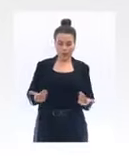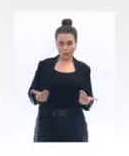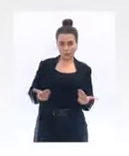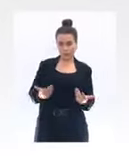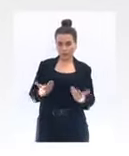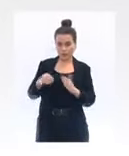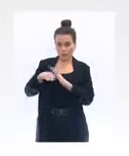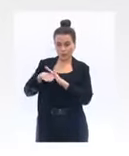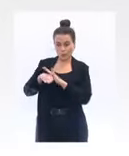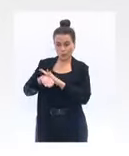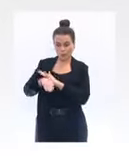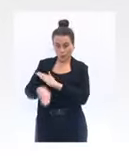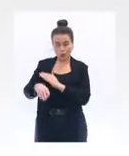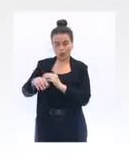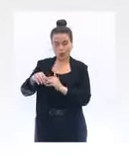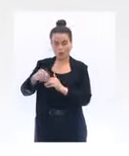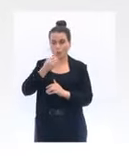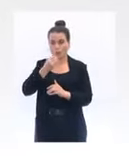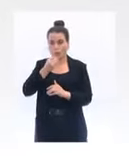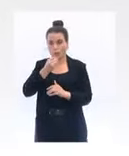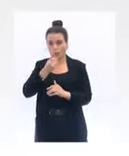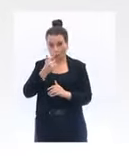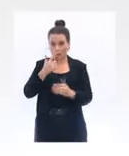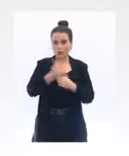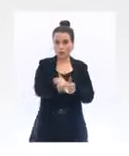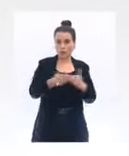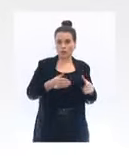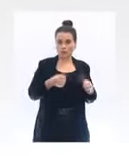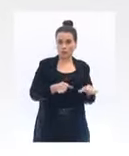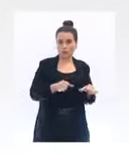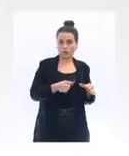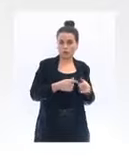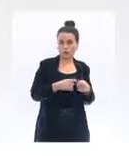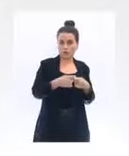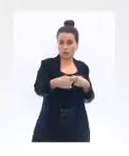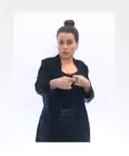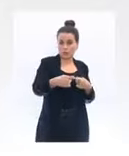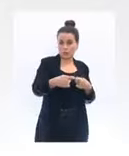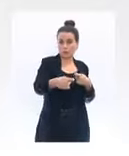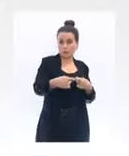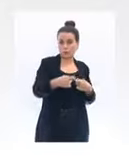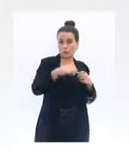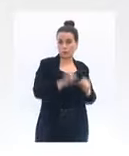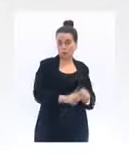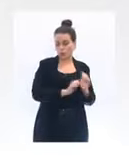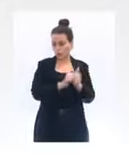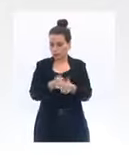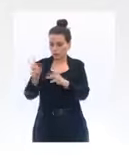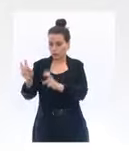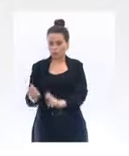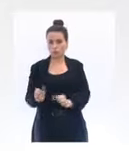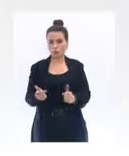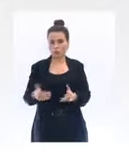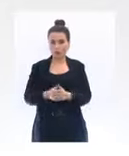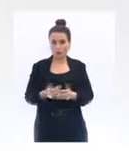vite et plus ça baisse vite, eh bien moins longtemps durera le confinement. Et donc moi, je ne peux absolument pas vous dire et personne ne peut vous dire au fond, si 4,